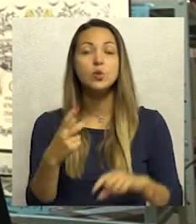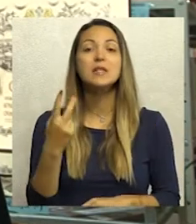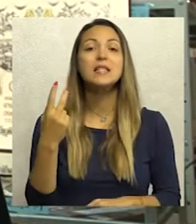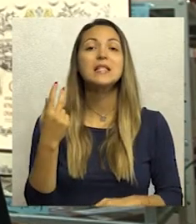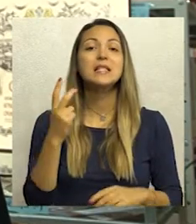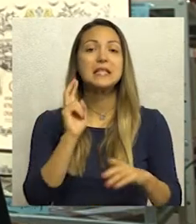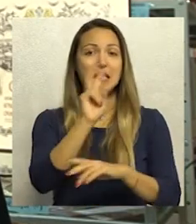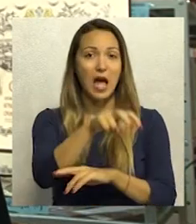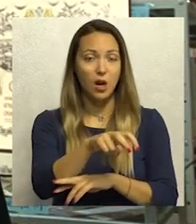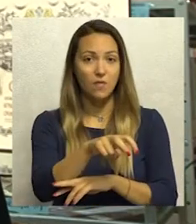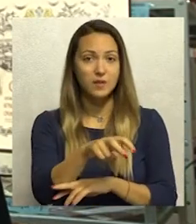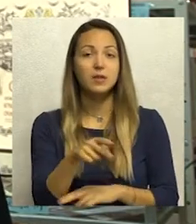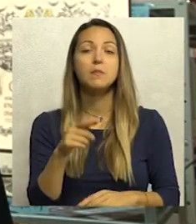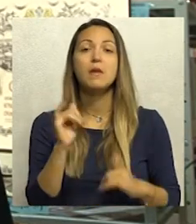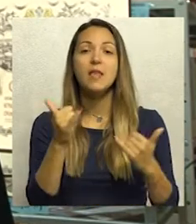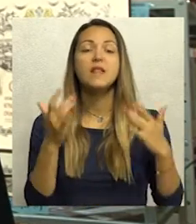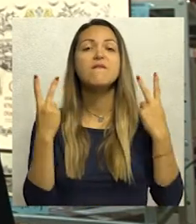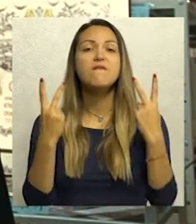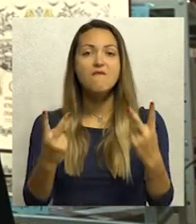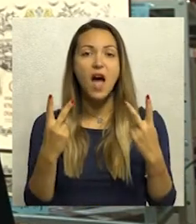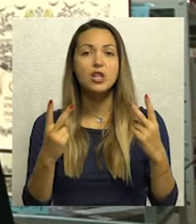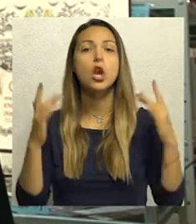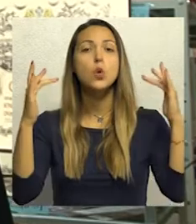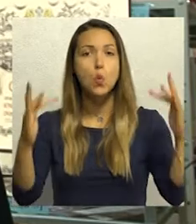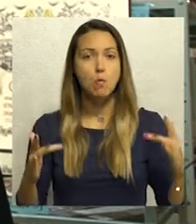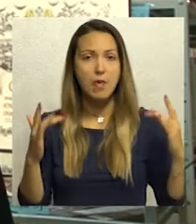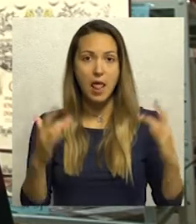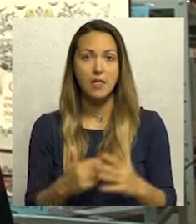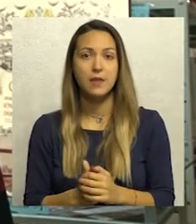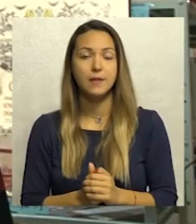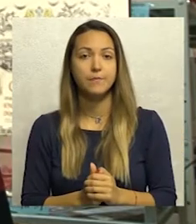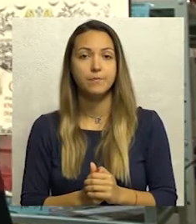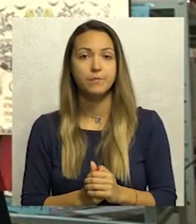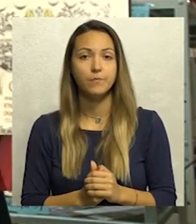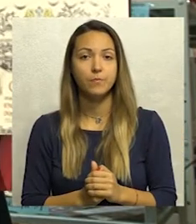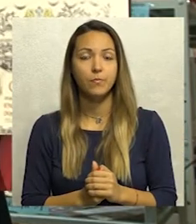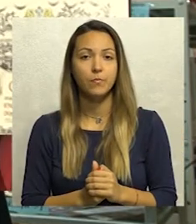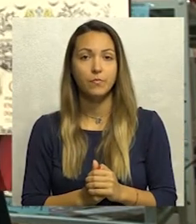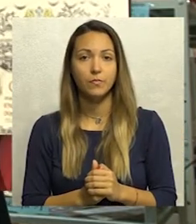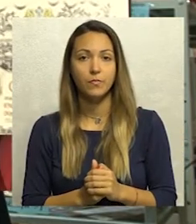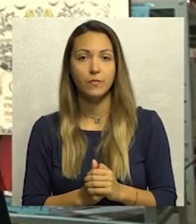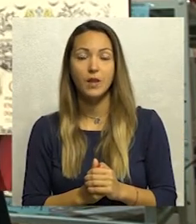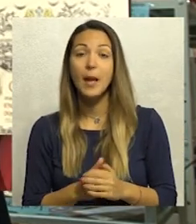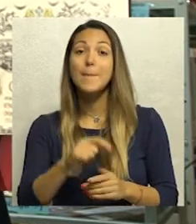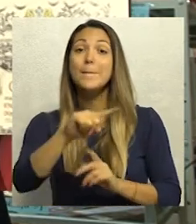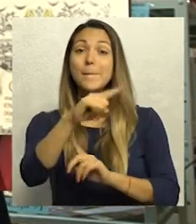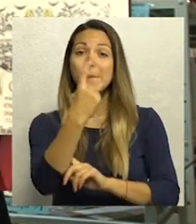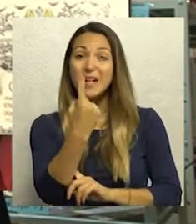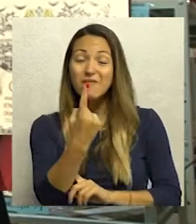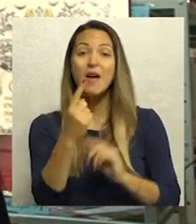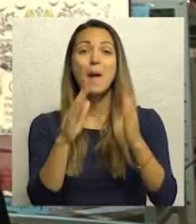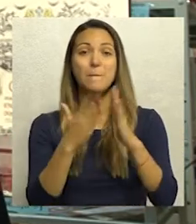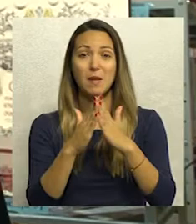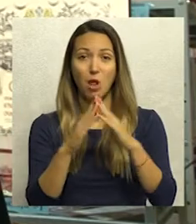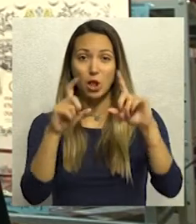svakako važan jubilej, iako konstatujemo da je prva biblioteka koja je